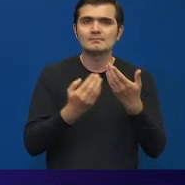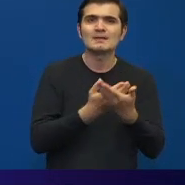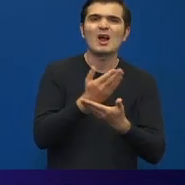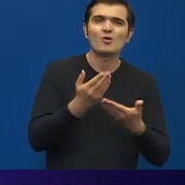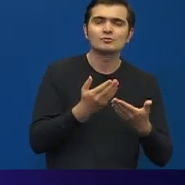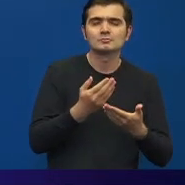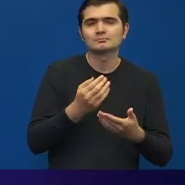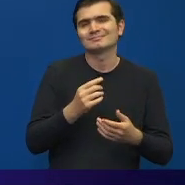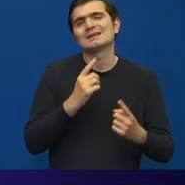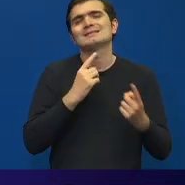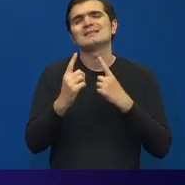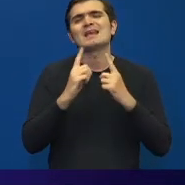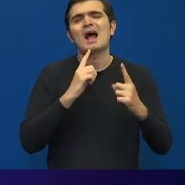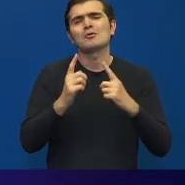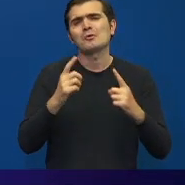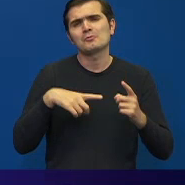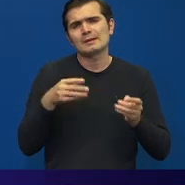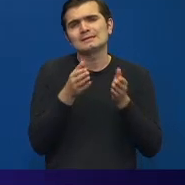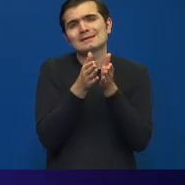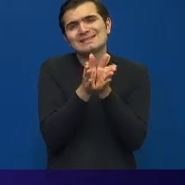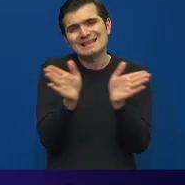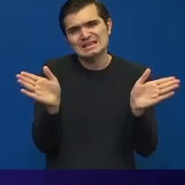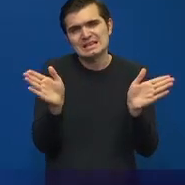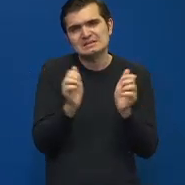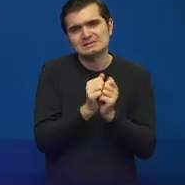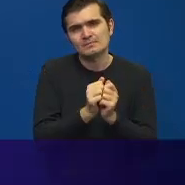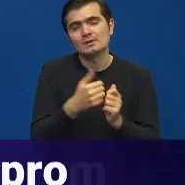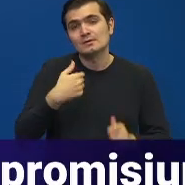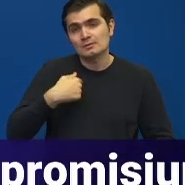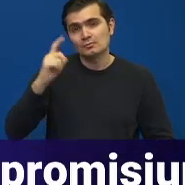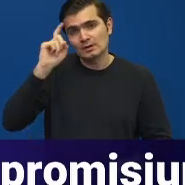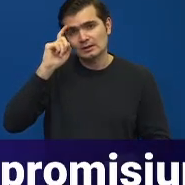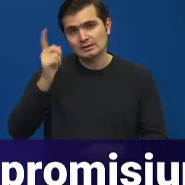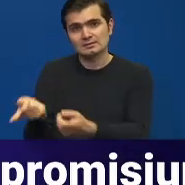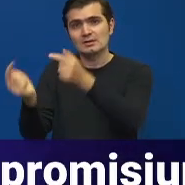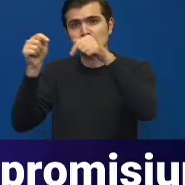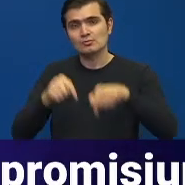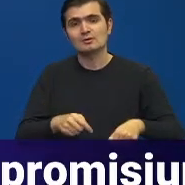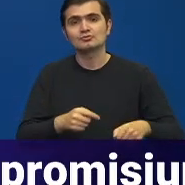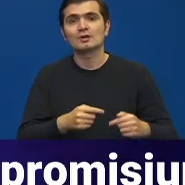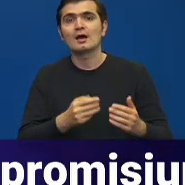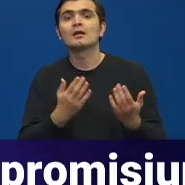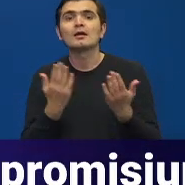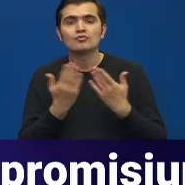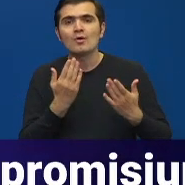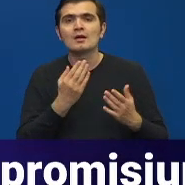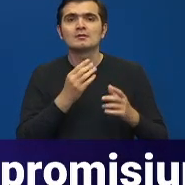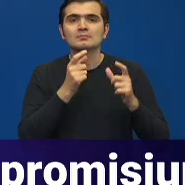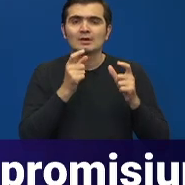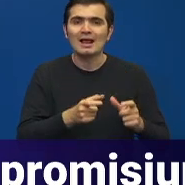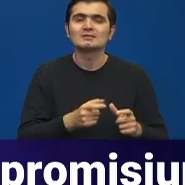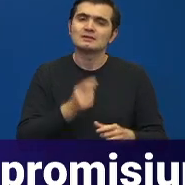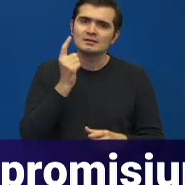Dialogul este deschis. Eu cred că întoarcerea în clase, în școală, trebuie să se facă cu